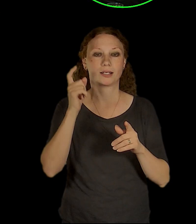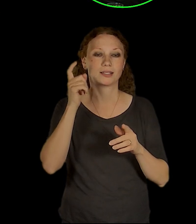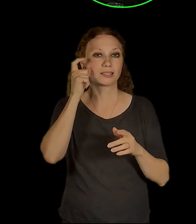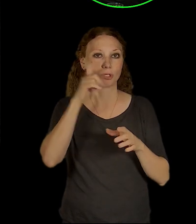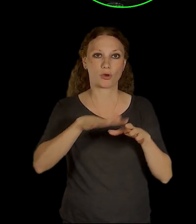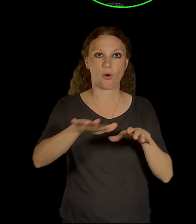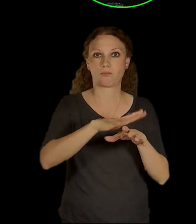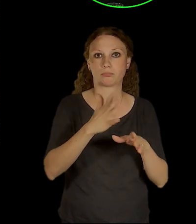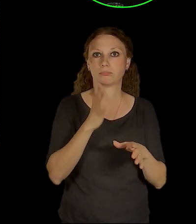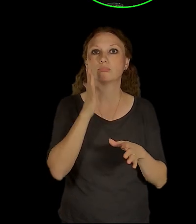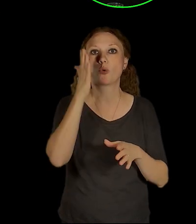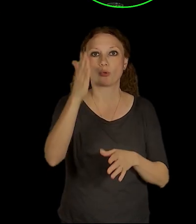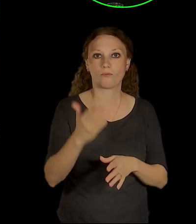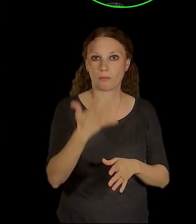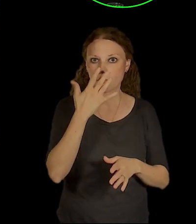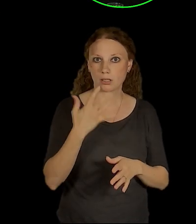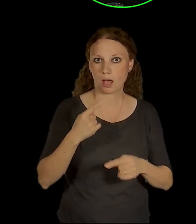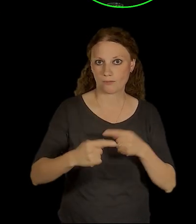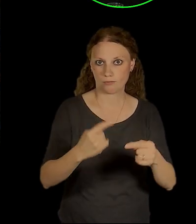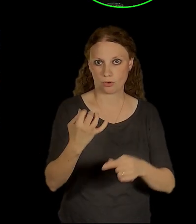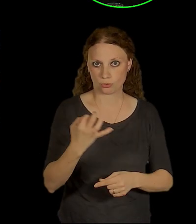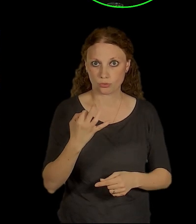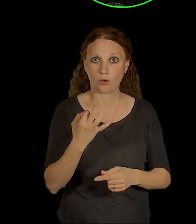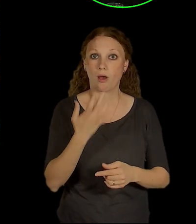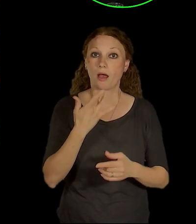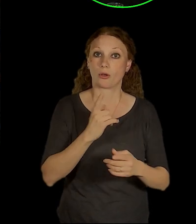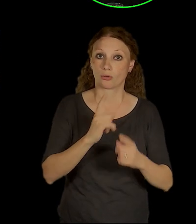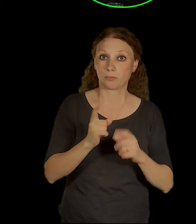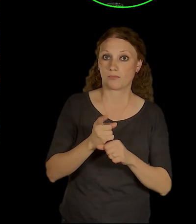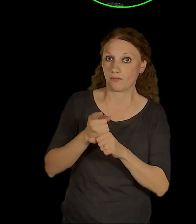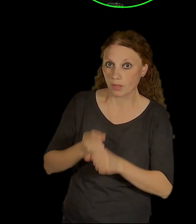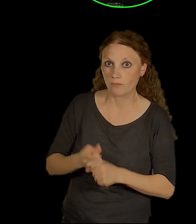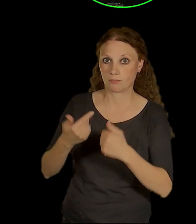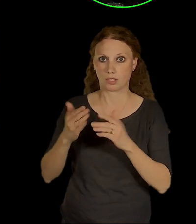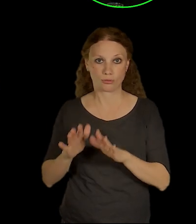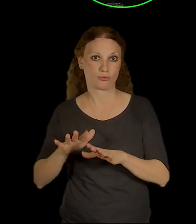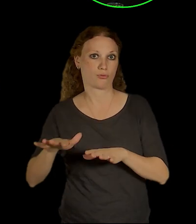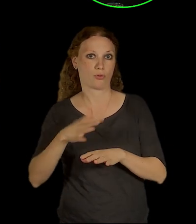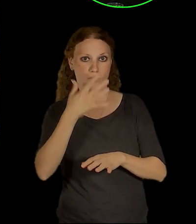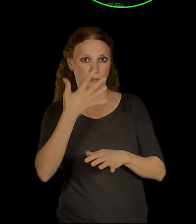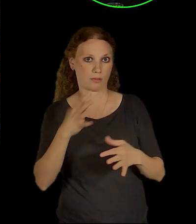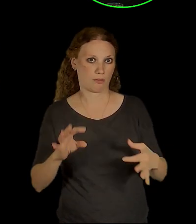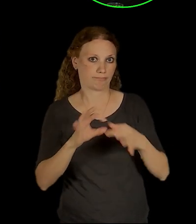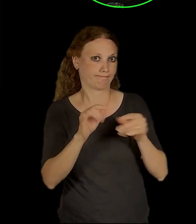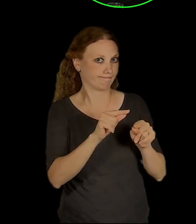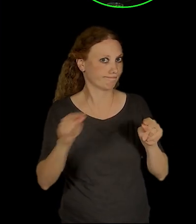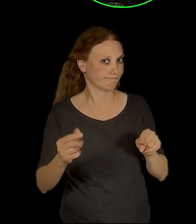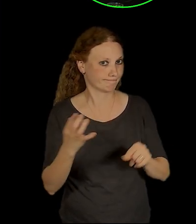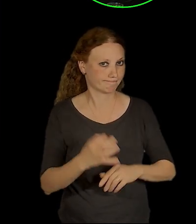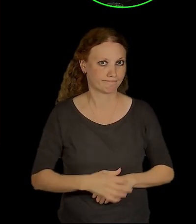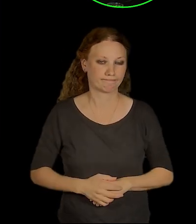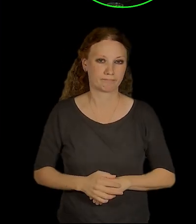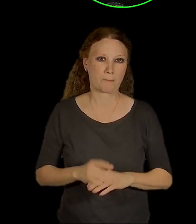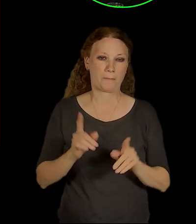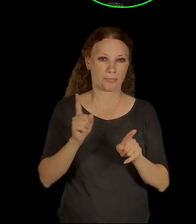této části Prahy a jaký to bude mít vliv. A tam jsme mohli právě pokračovat v těchto úvahách, co když se promění ta